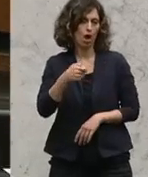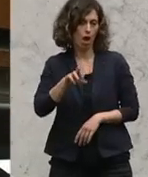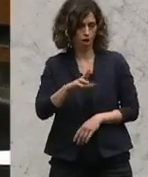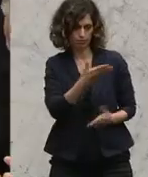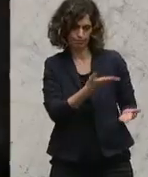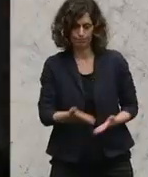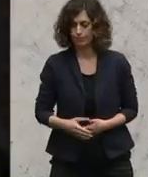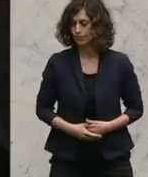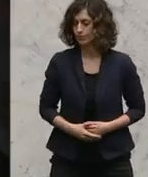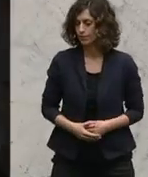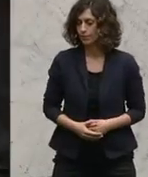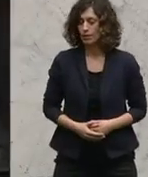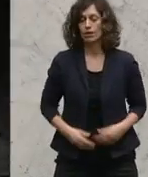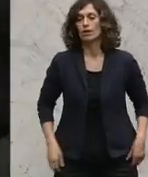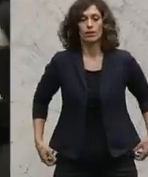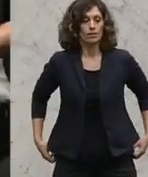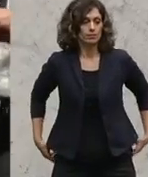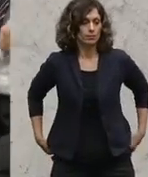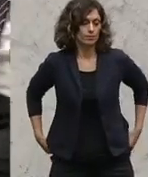Innenminister erfolgreich sein wird.